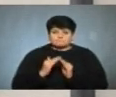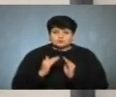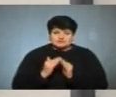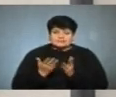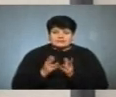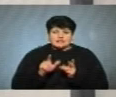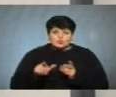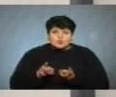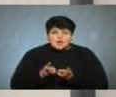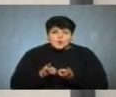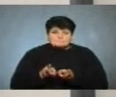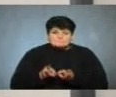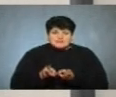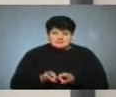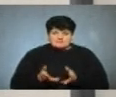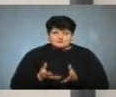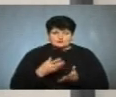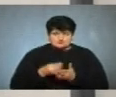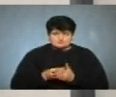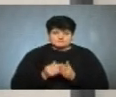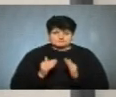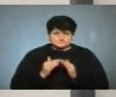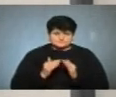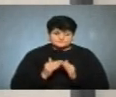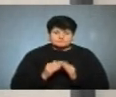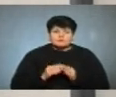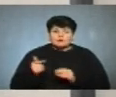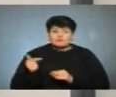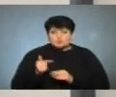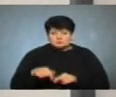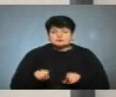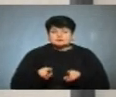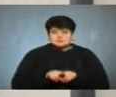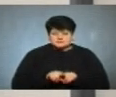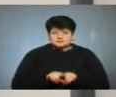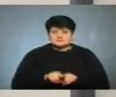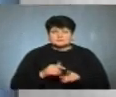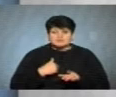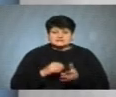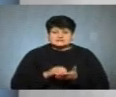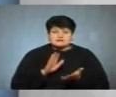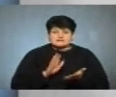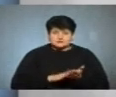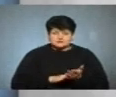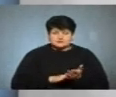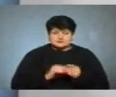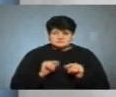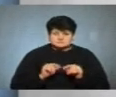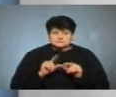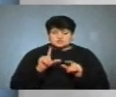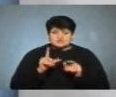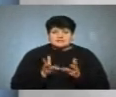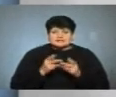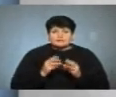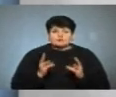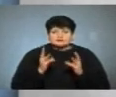люди обігріваються і опалюють своє житло. Тому і у грудні, звичайно, ми зафіксували ріст кількості